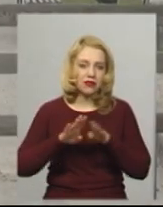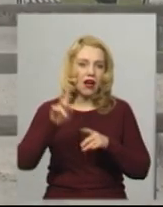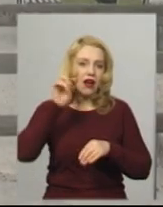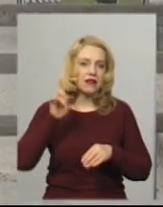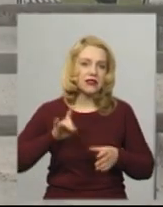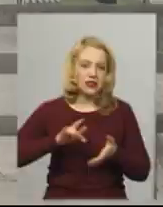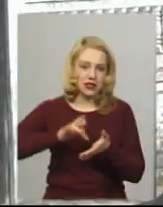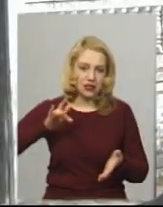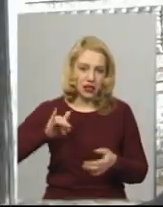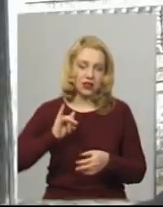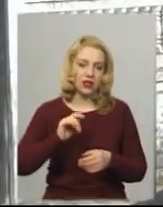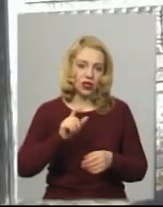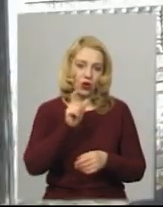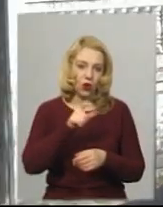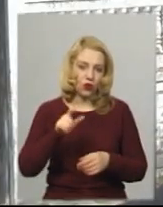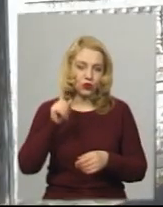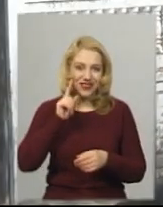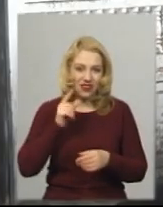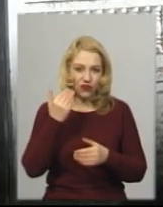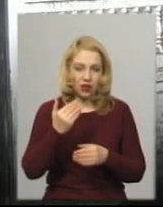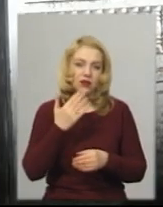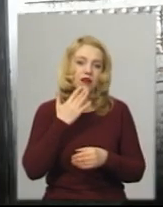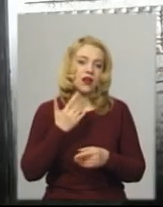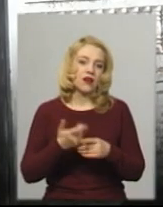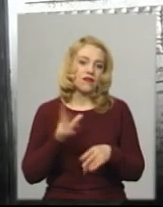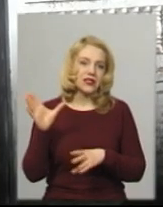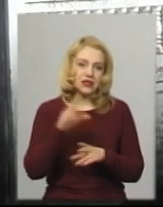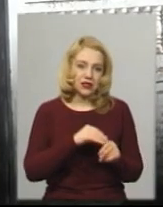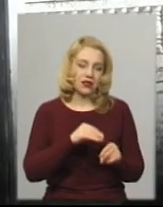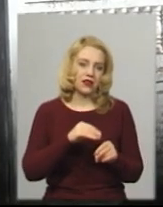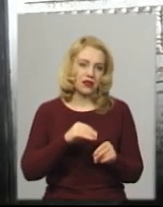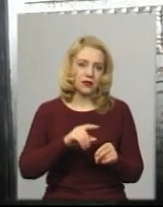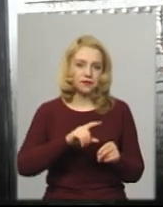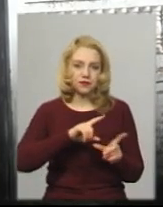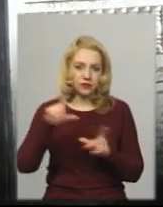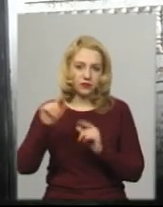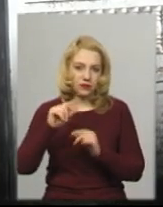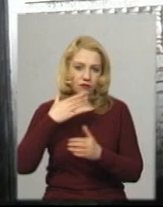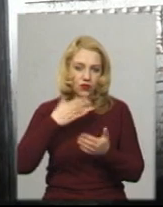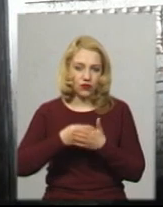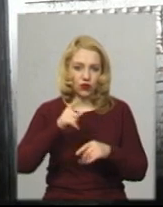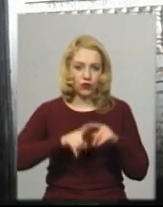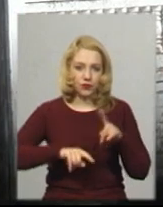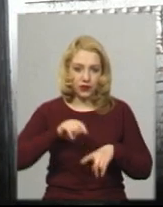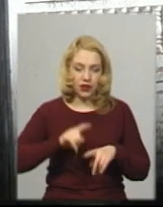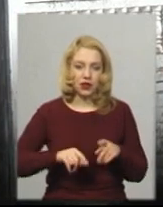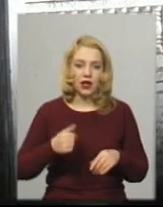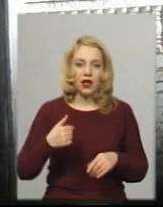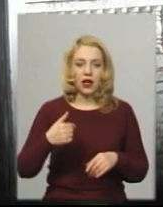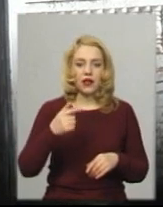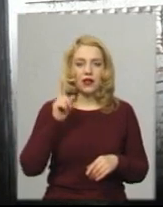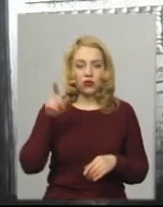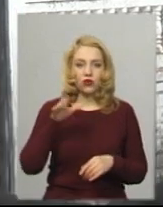почали покидати селище. 12 березня я був тут на єврейському цвинтарі і вже на той час,